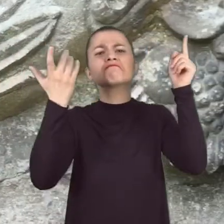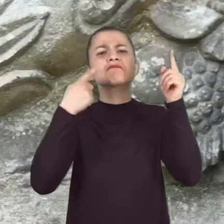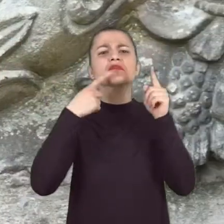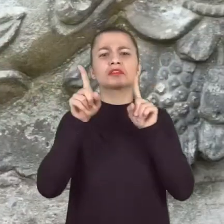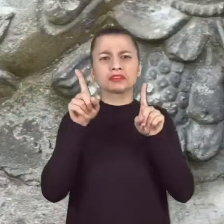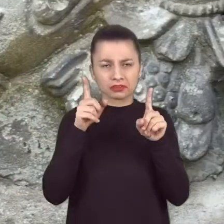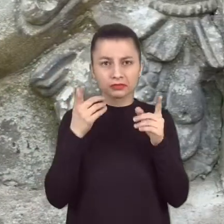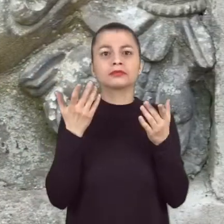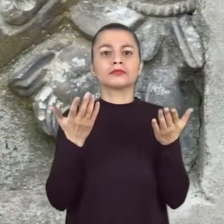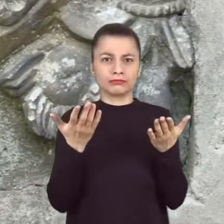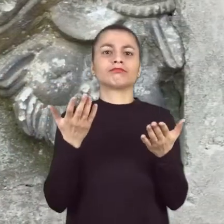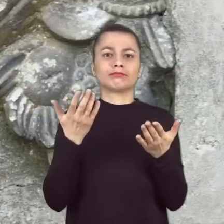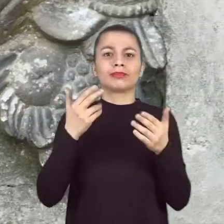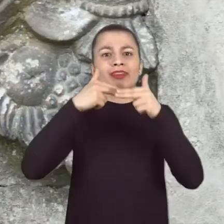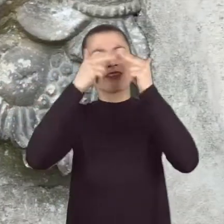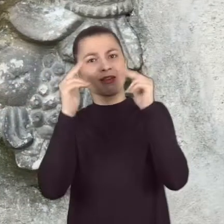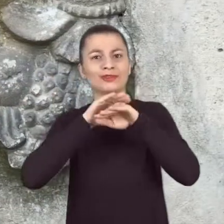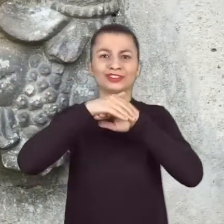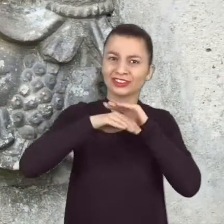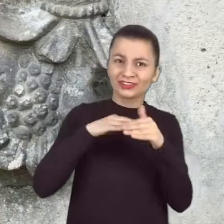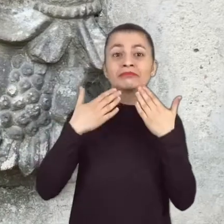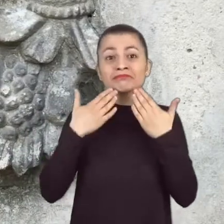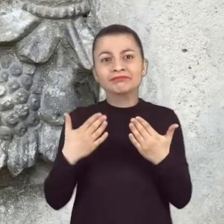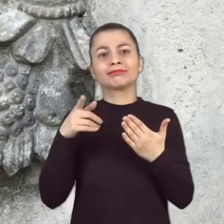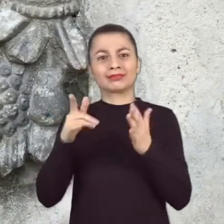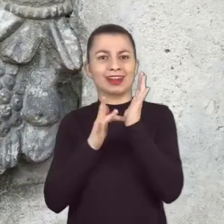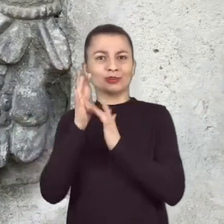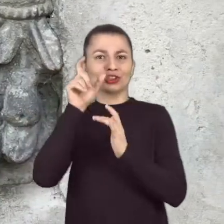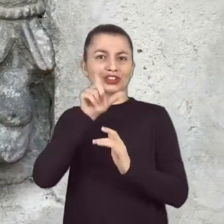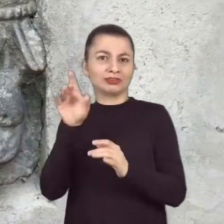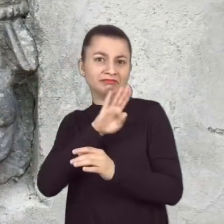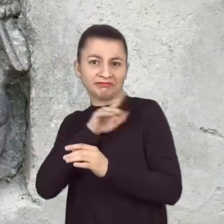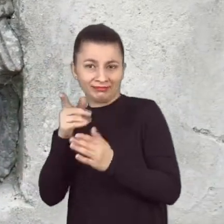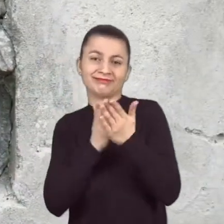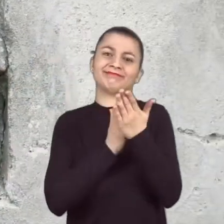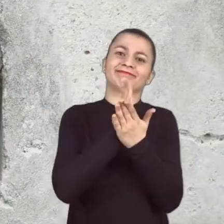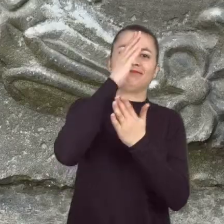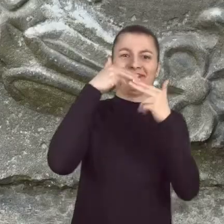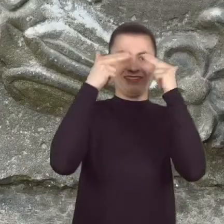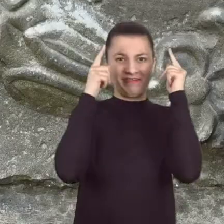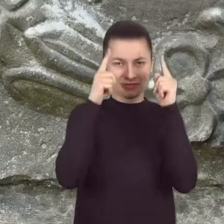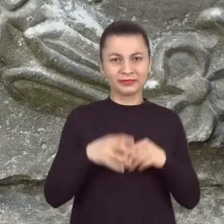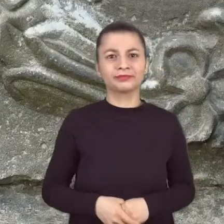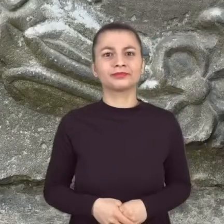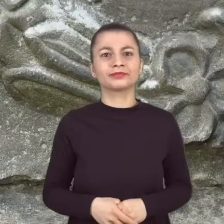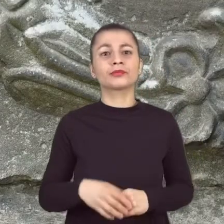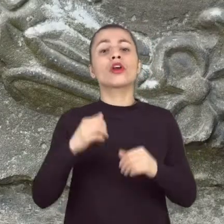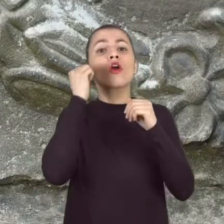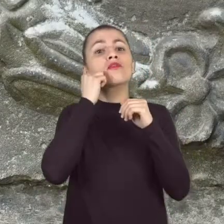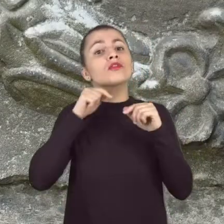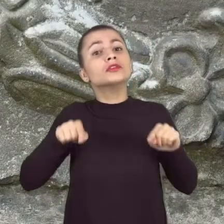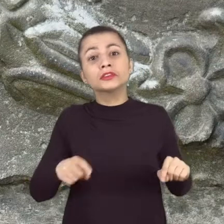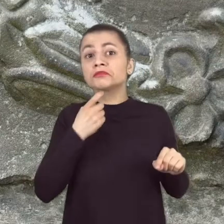wyobrażeniem niebiańskiej szczęśliwości, do której droga wiedzie przez ofiarę Jezusa na krzyżu. Owoce to w tym